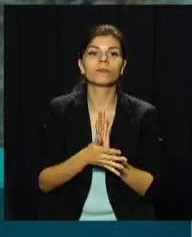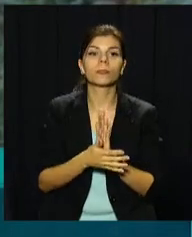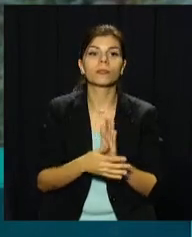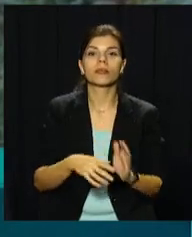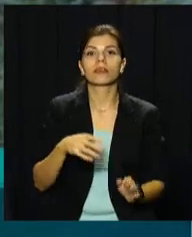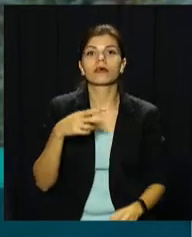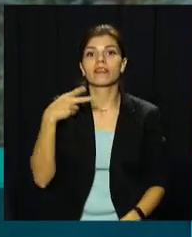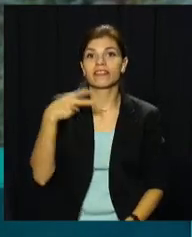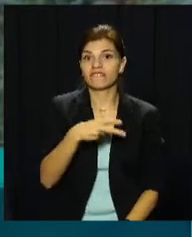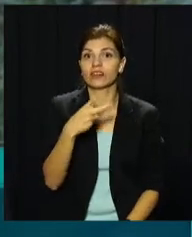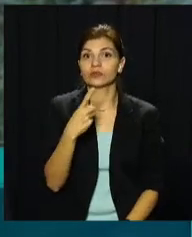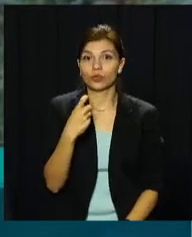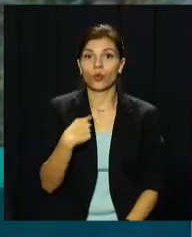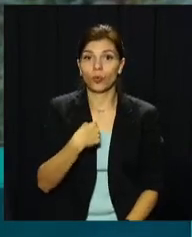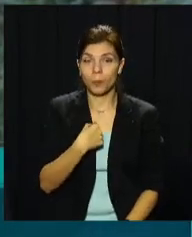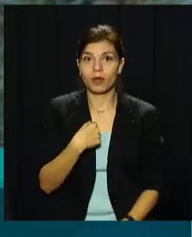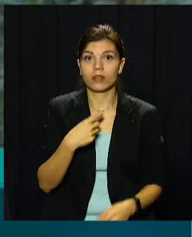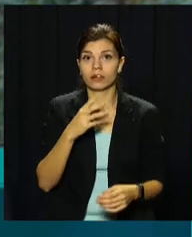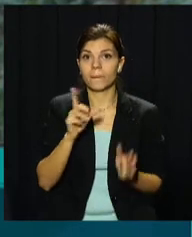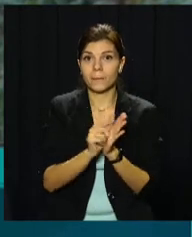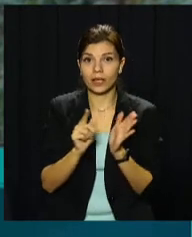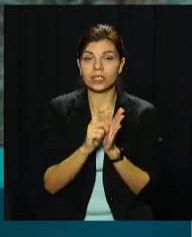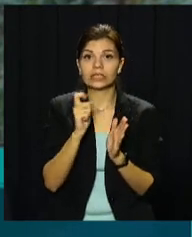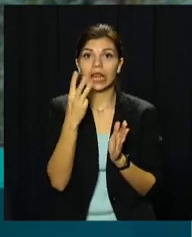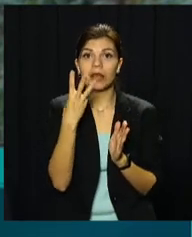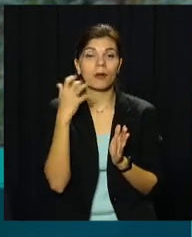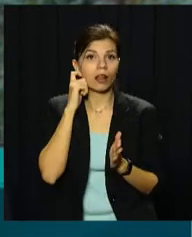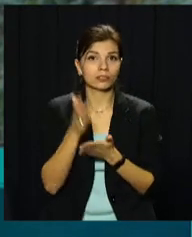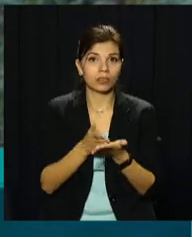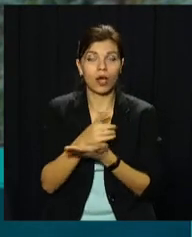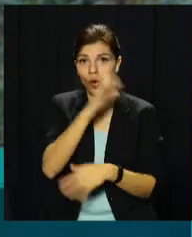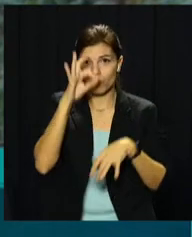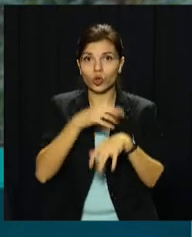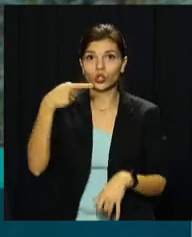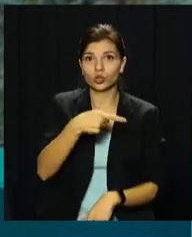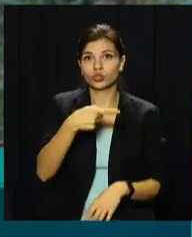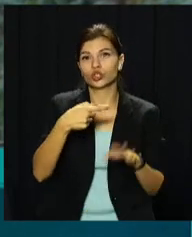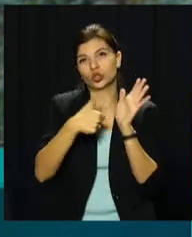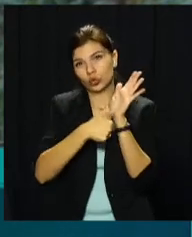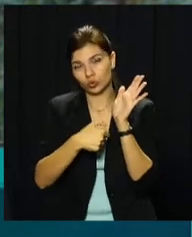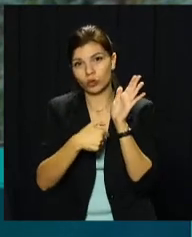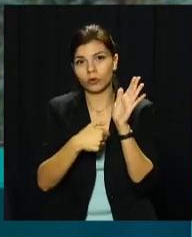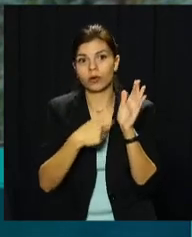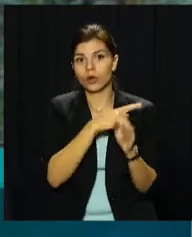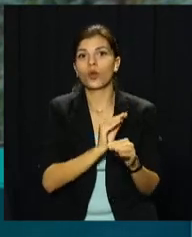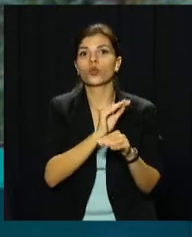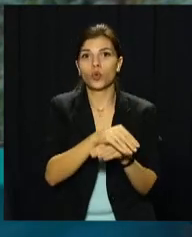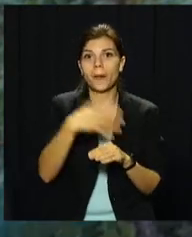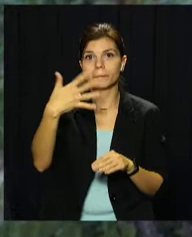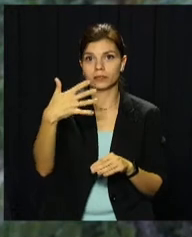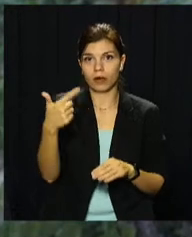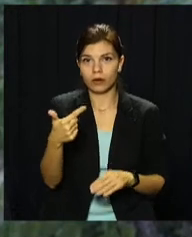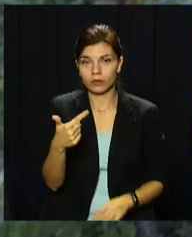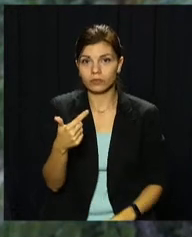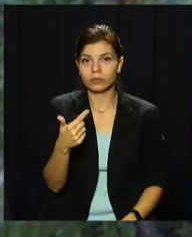Дві сто, у мене пенсії за 35 років стажу. У мужа – полтори, тисяча шестьсот. Добавили 50 гривень.